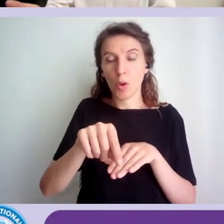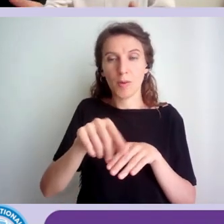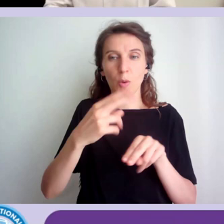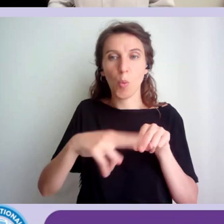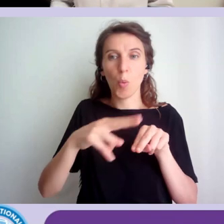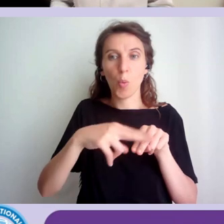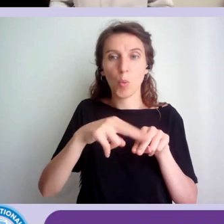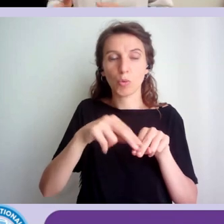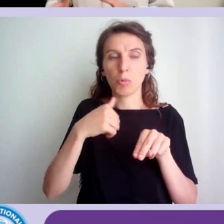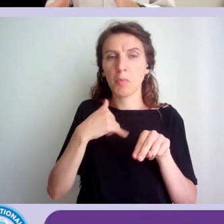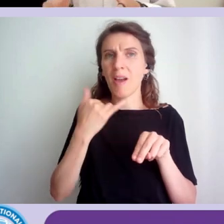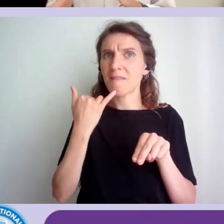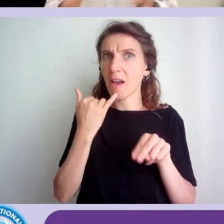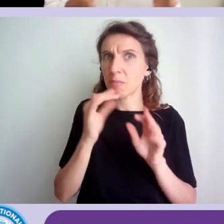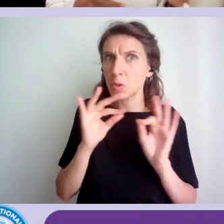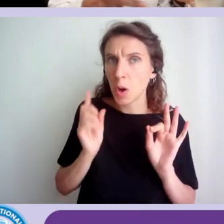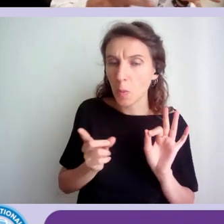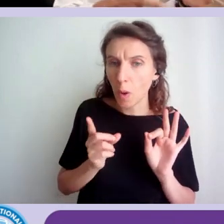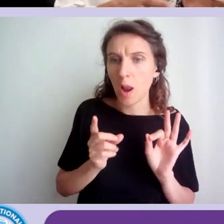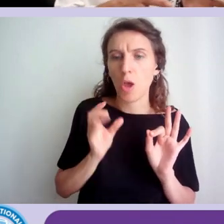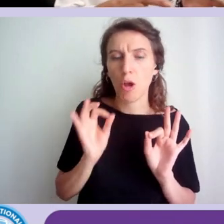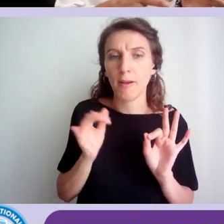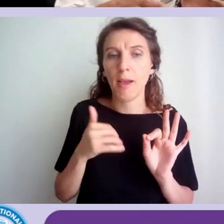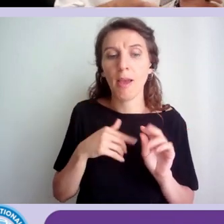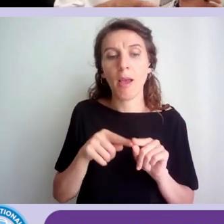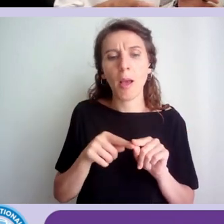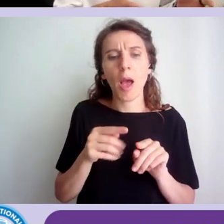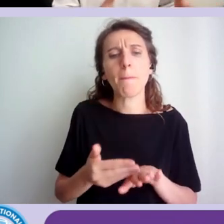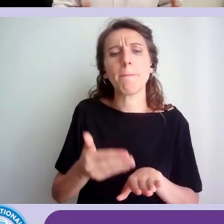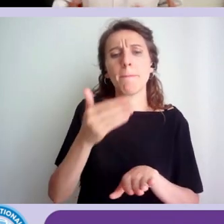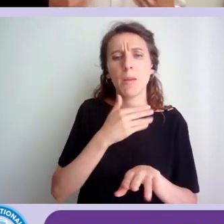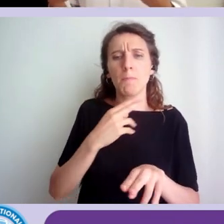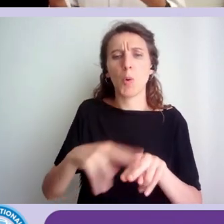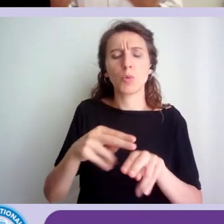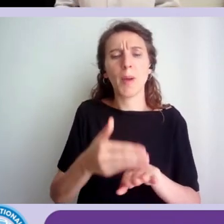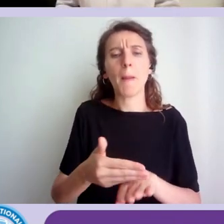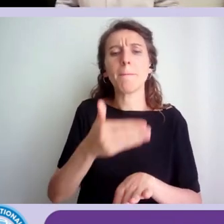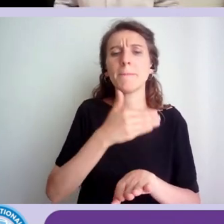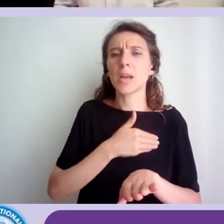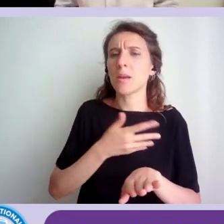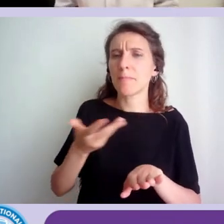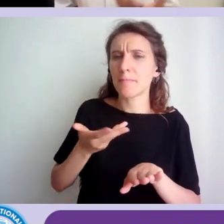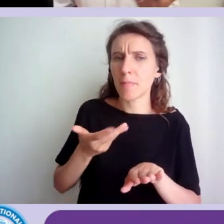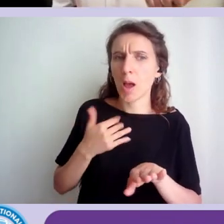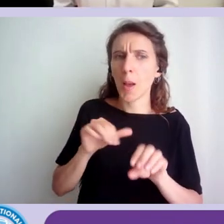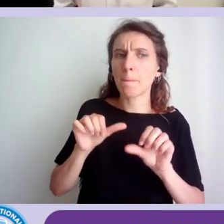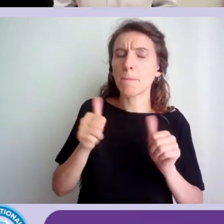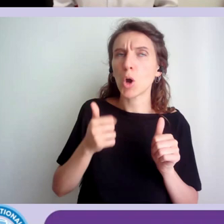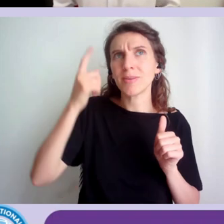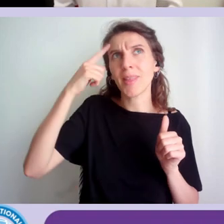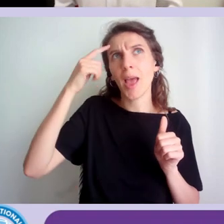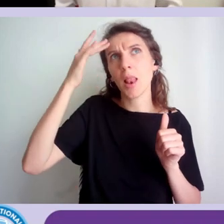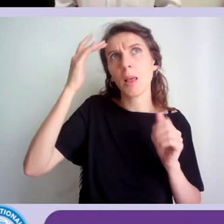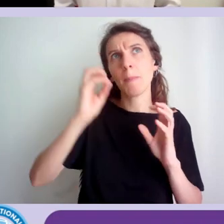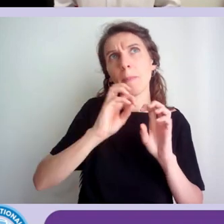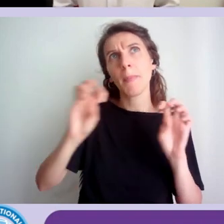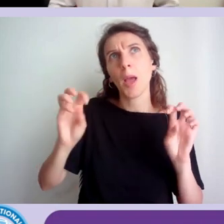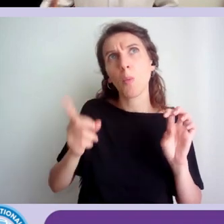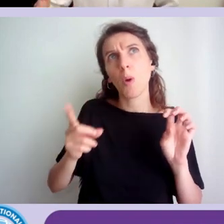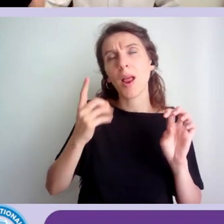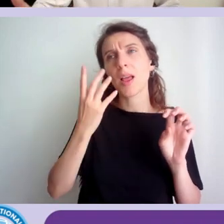facile usare qualcosa, ma anche quello che viene prima di usare qualcosa. Quali sono i miei modelli mentali? Quali sono le mie